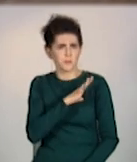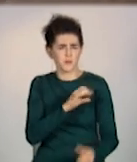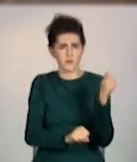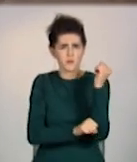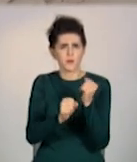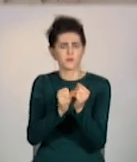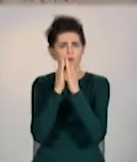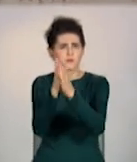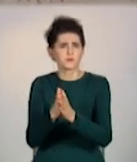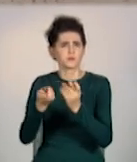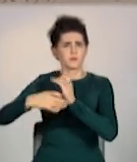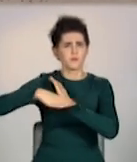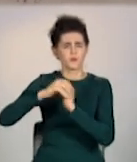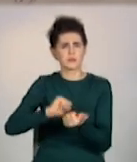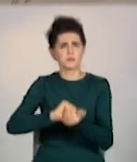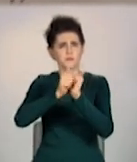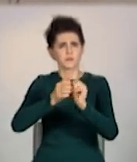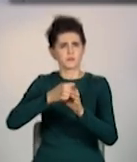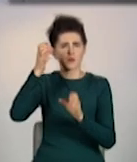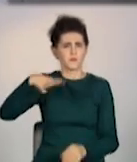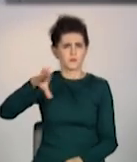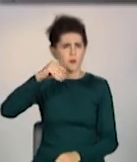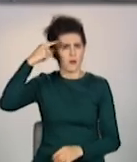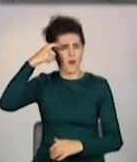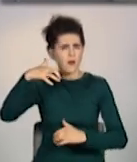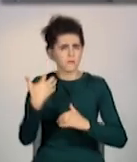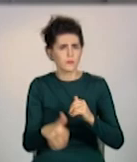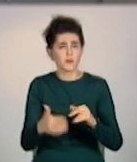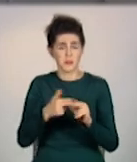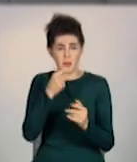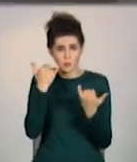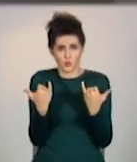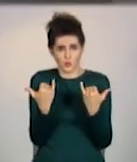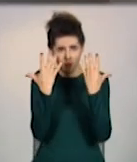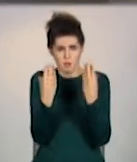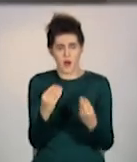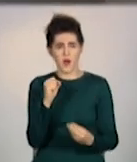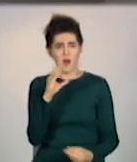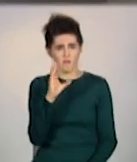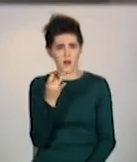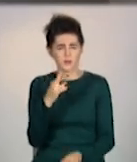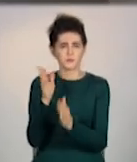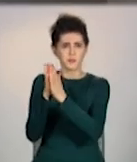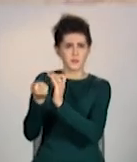полагодили систему опалення. Та марно. У день аварії на прохання жінки теж вчасно не відреагували.